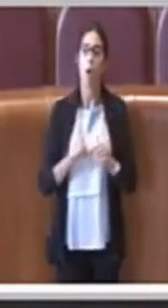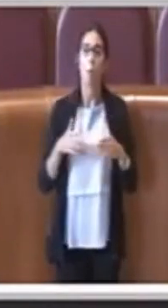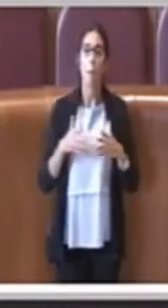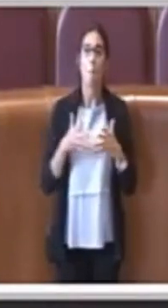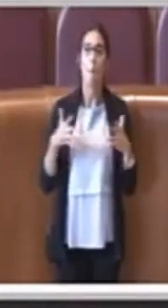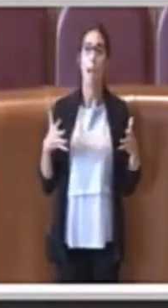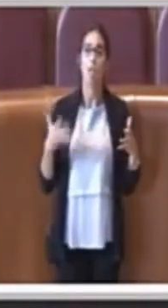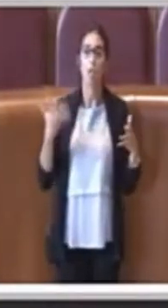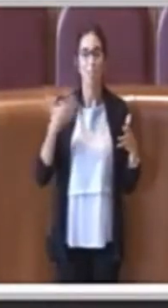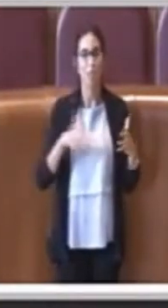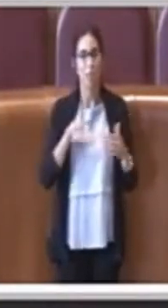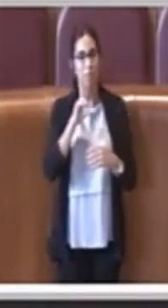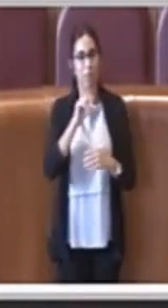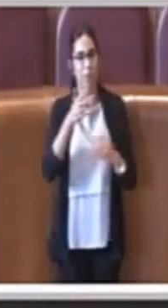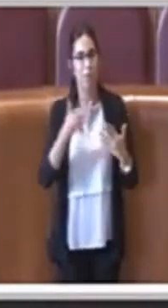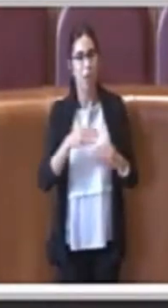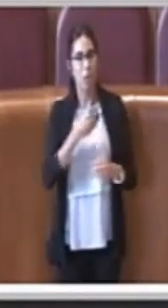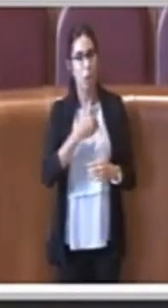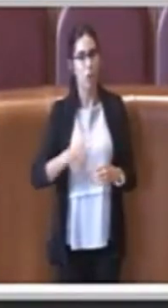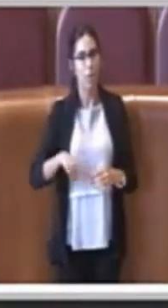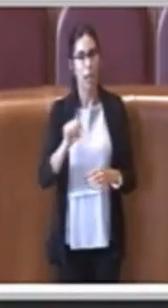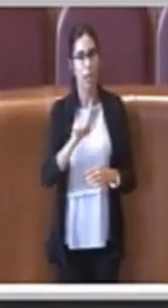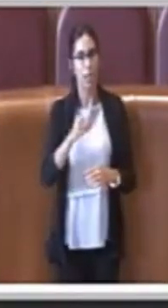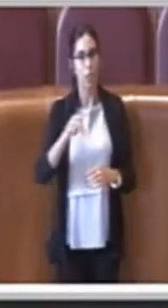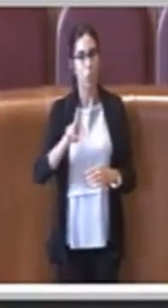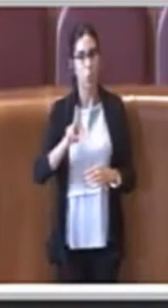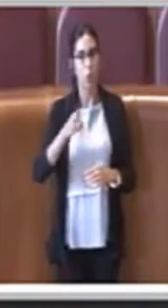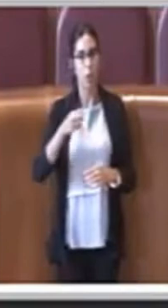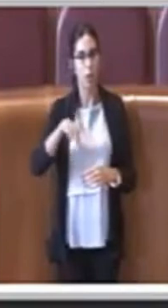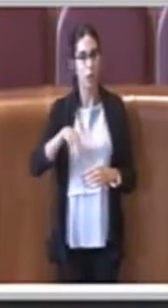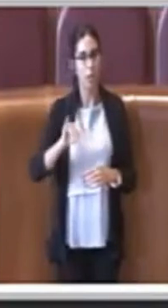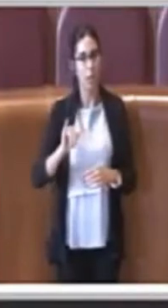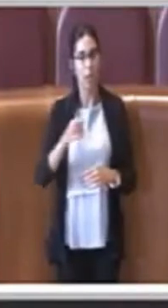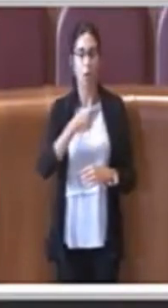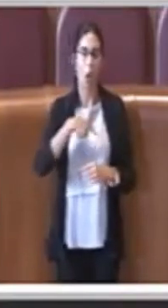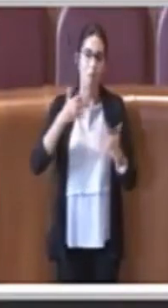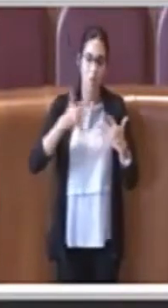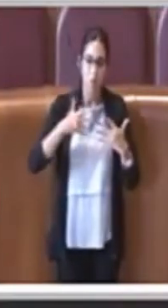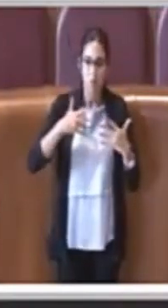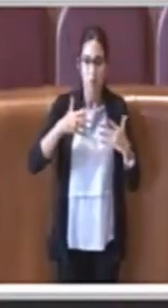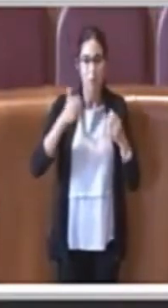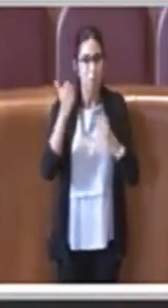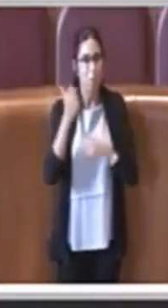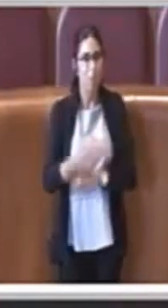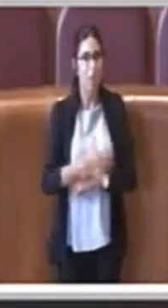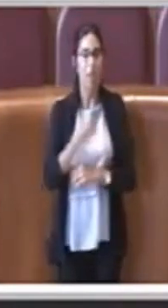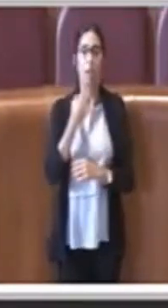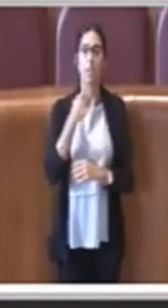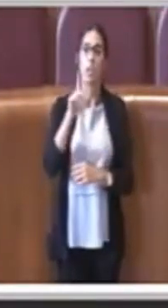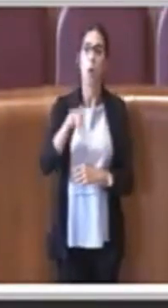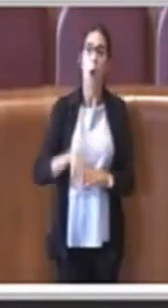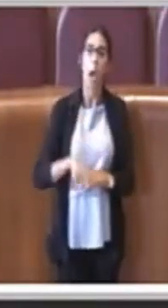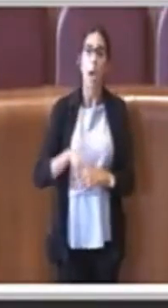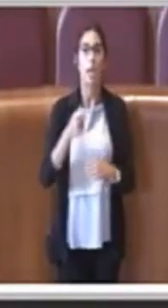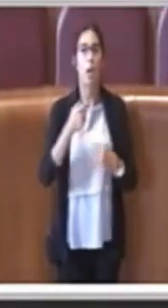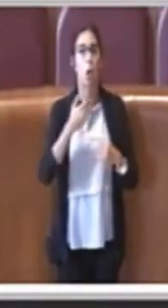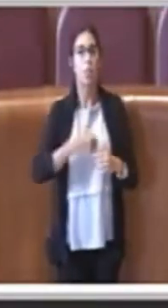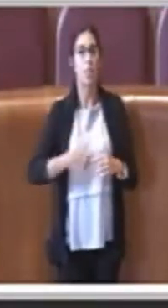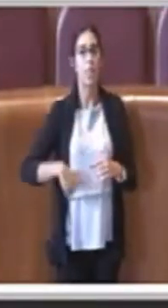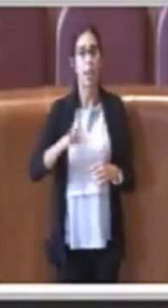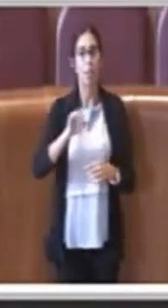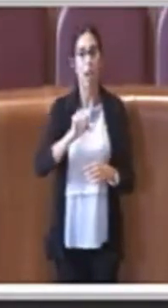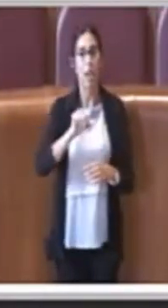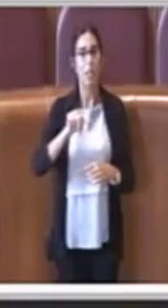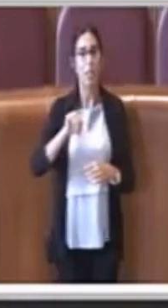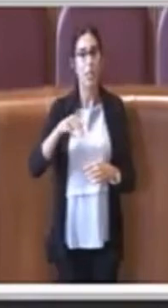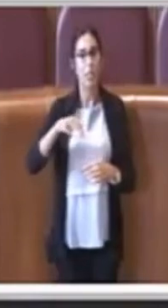giustamente il consigliere Sturni, l'abbiamo fatto moltissimo, lo dico anche al consigliere Fassini, abbiamo fatto tantissimi tavoli di confronto